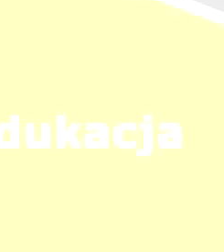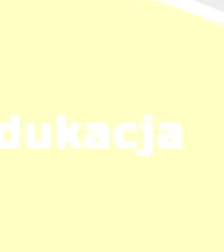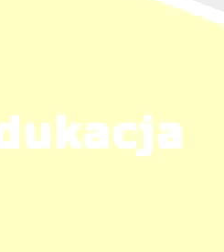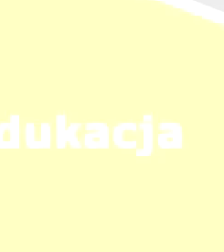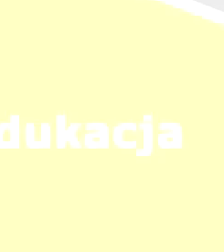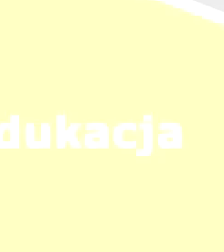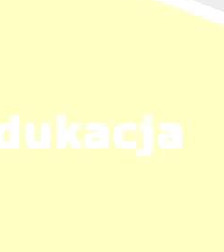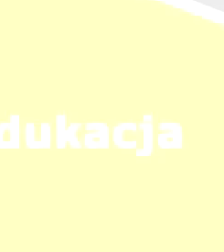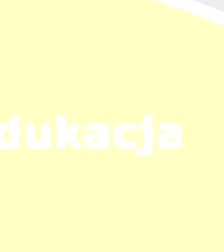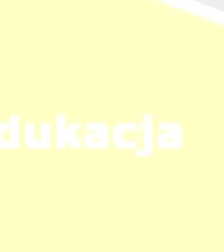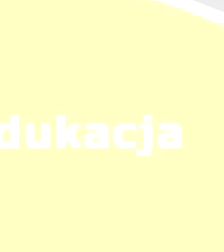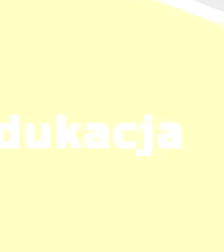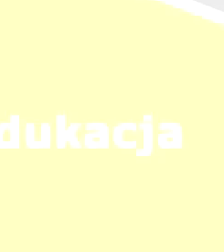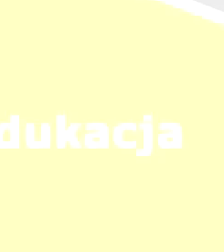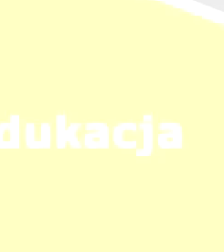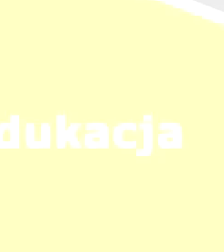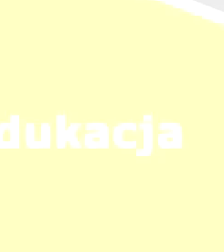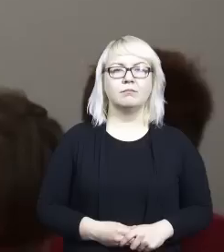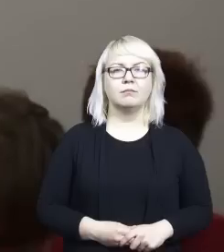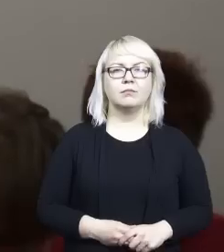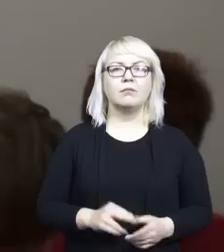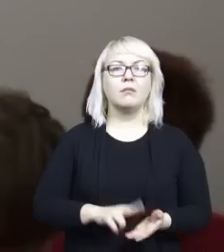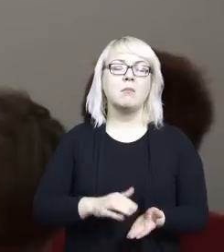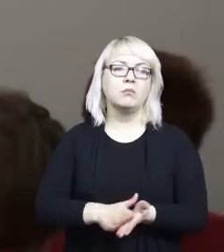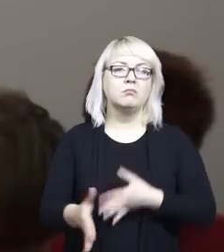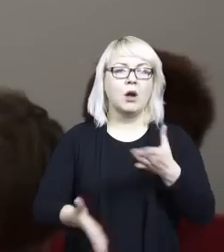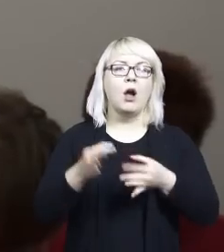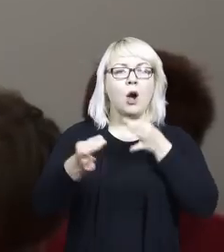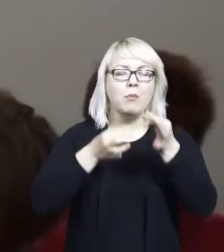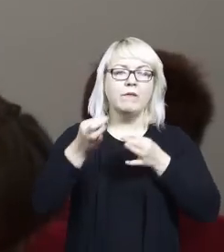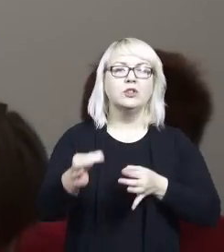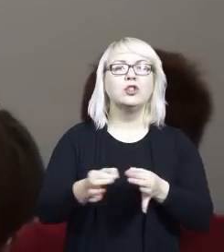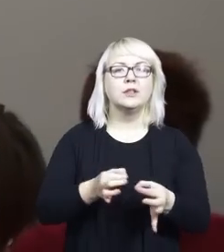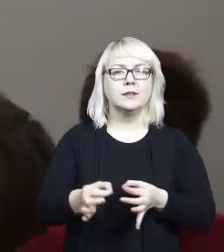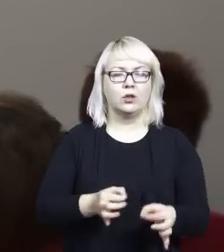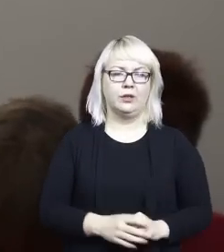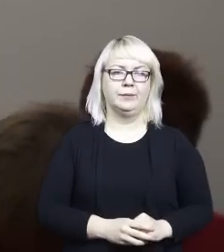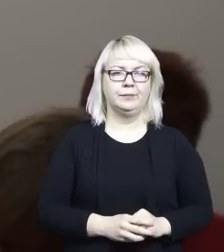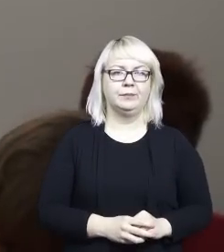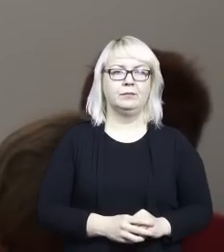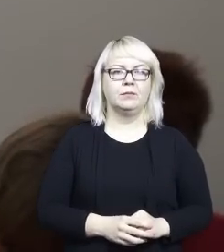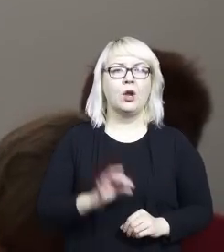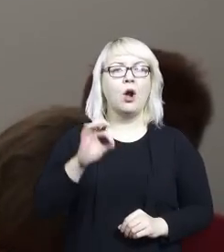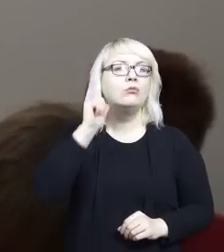Lisek-Lubaś. Co to jest dostępność? Chciałam Wam na początek opowiedzieć pewną historię.